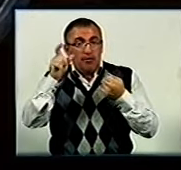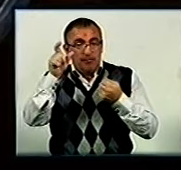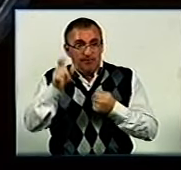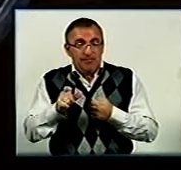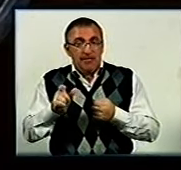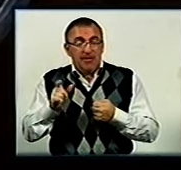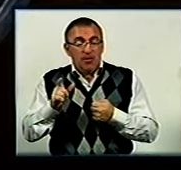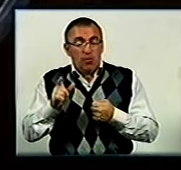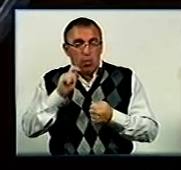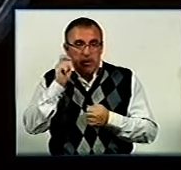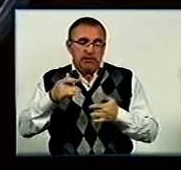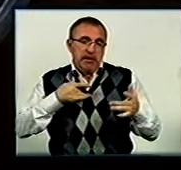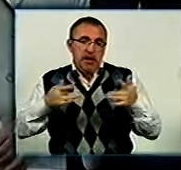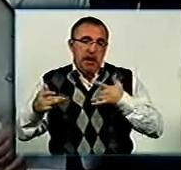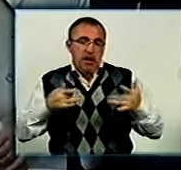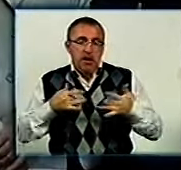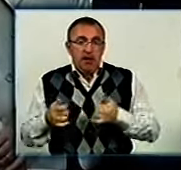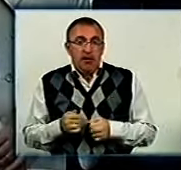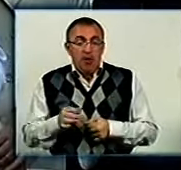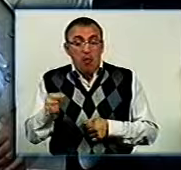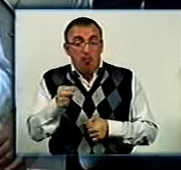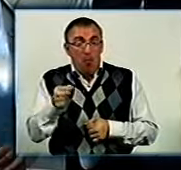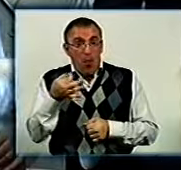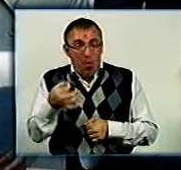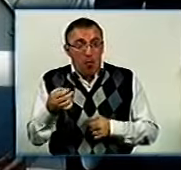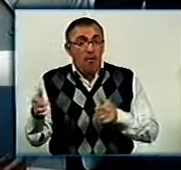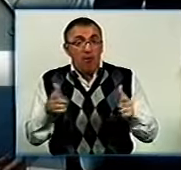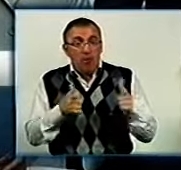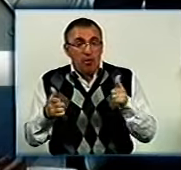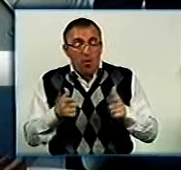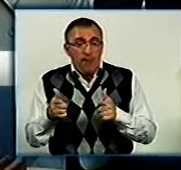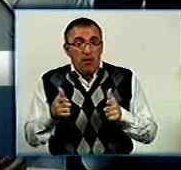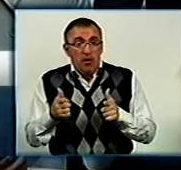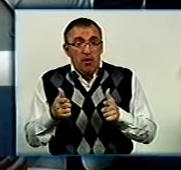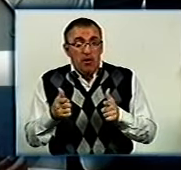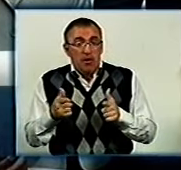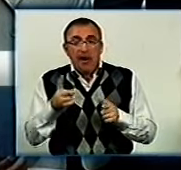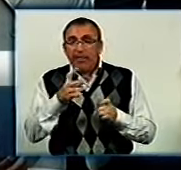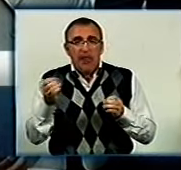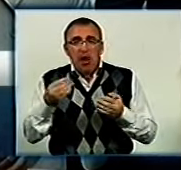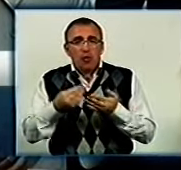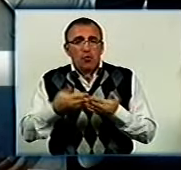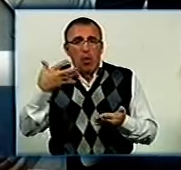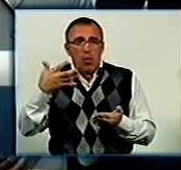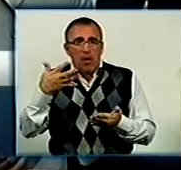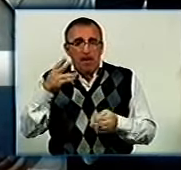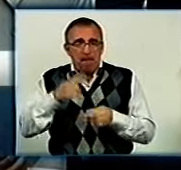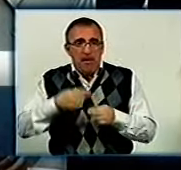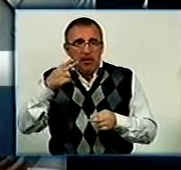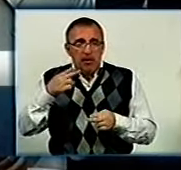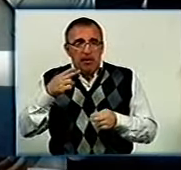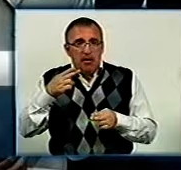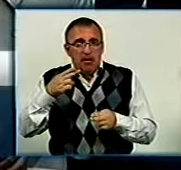Українського театру. Якщо говорити про саму монету, то вона виготовлена з недорогоцінного металу, з ільберу.